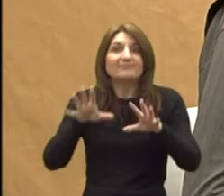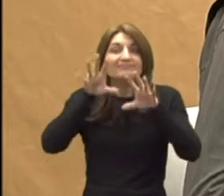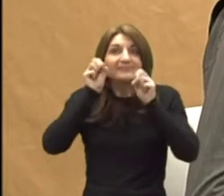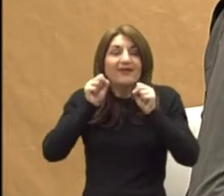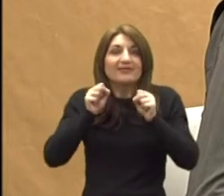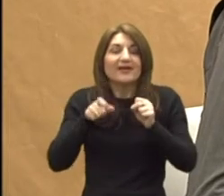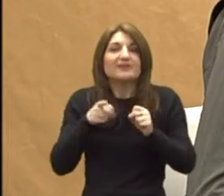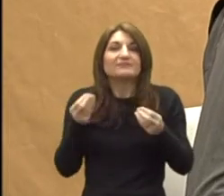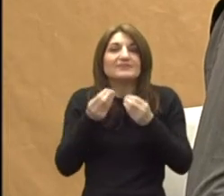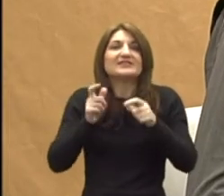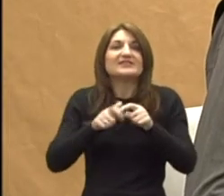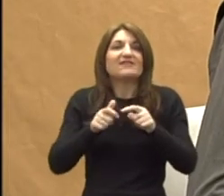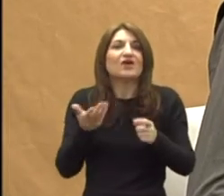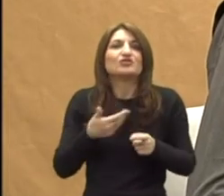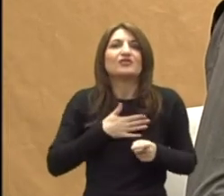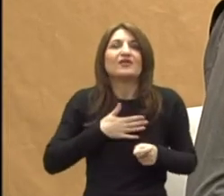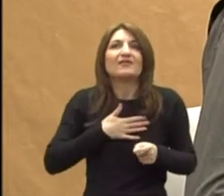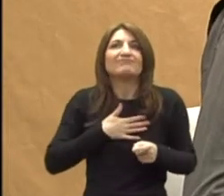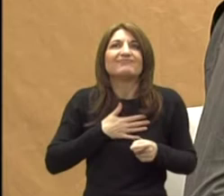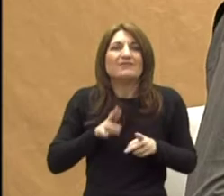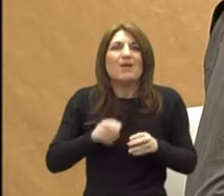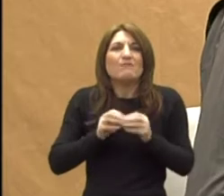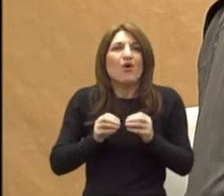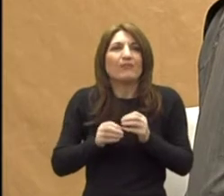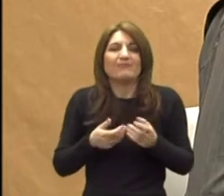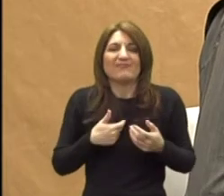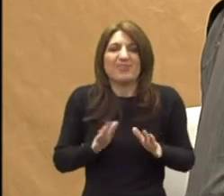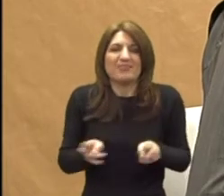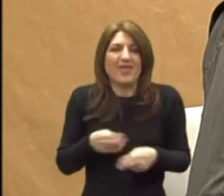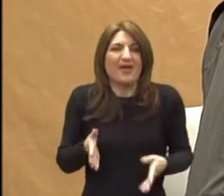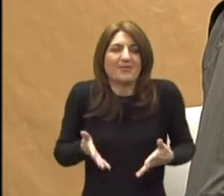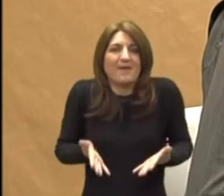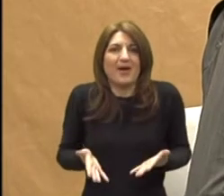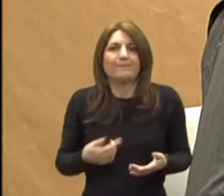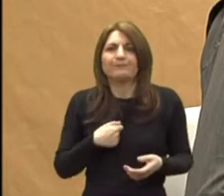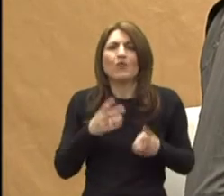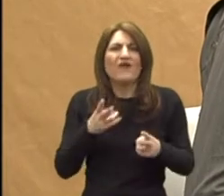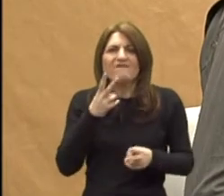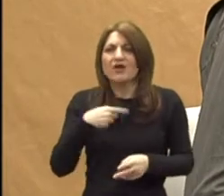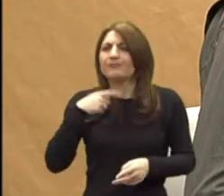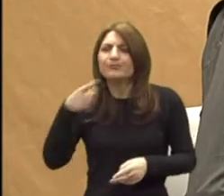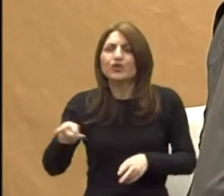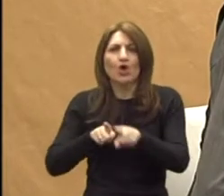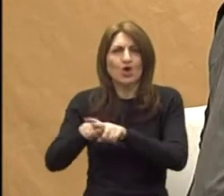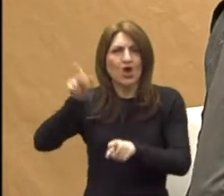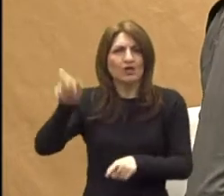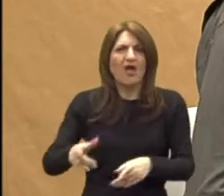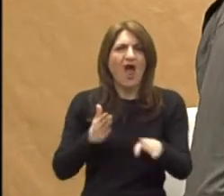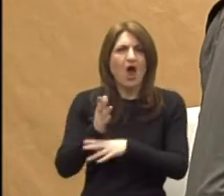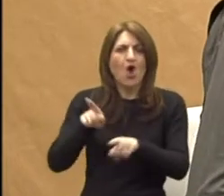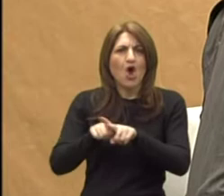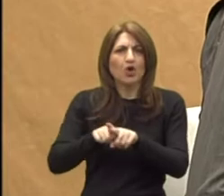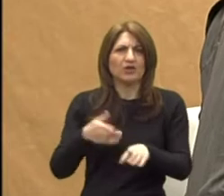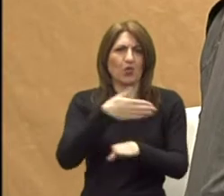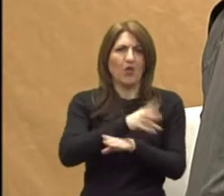stvari koje ona zbog svoje teškoće nema. Igra mi je jako važna. Ono što ja uvijek govorim roditeljima. Ako je roditelj recimo vrtića u